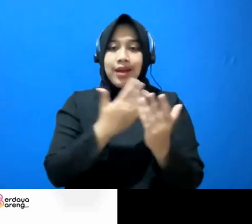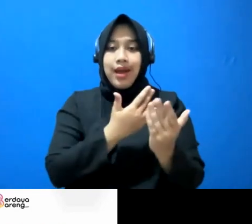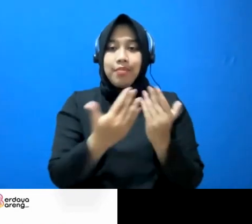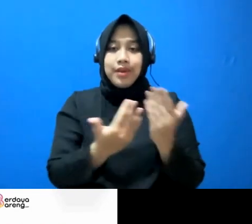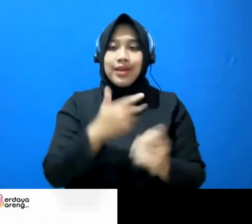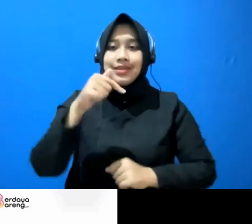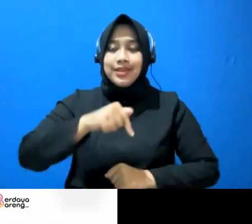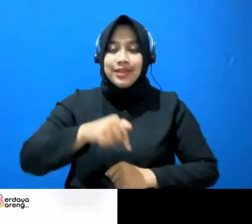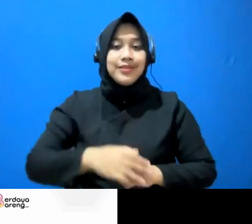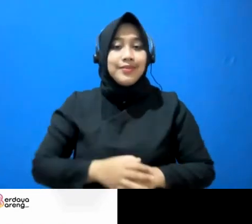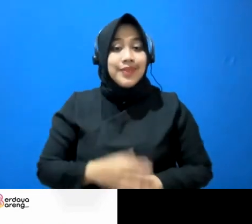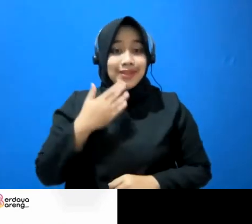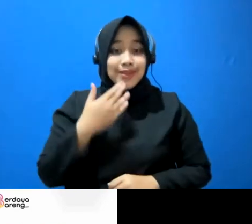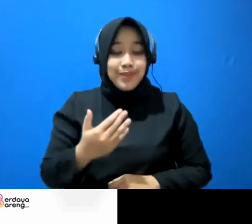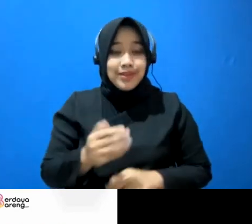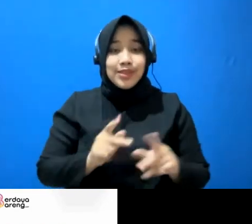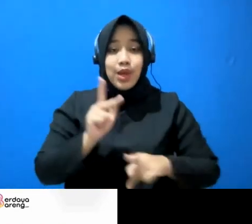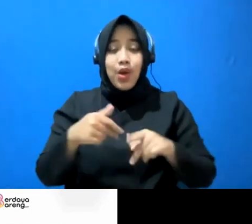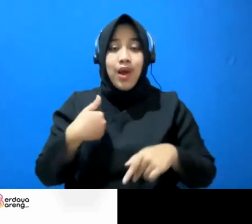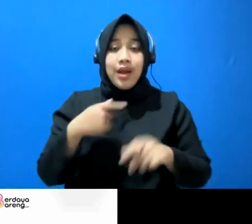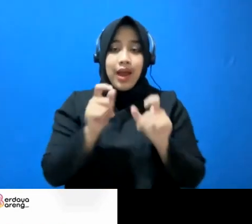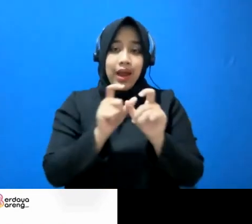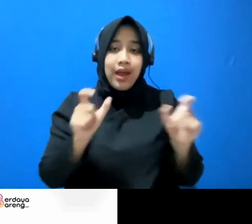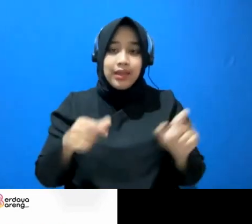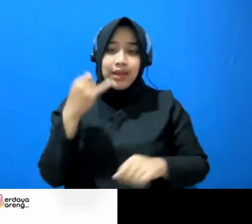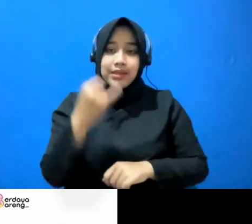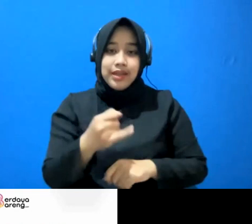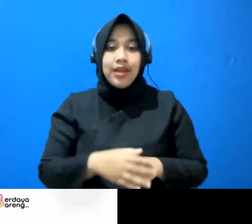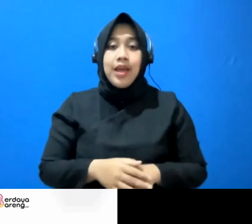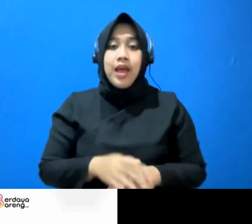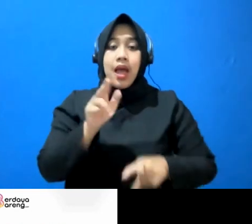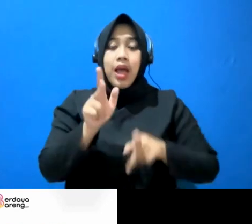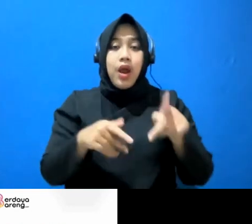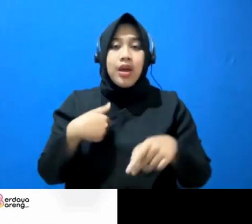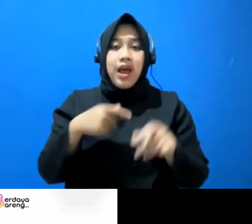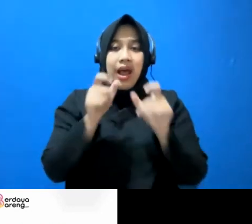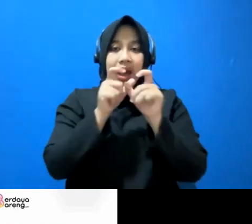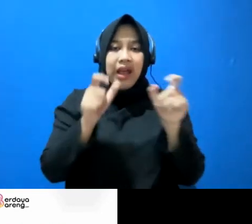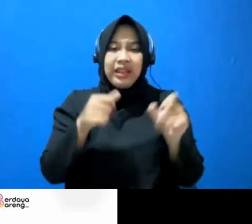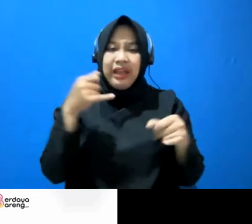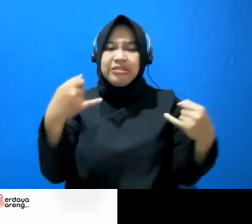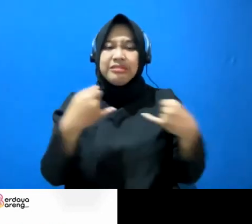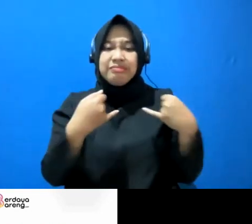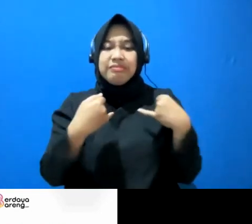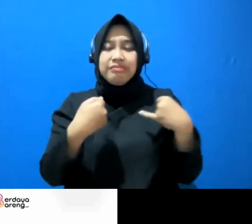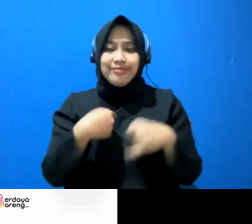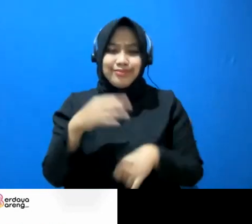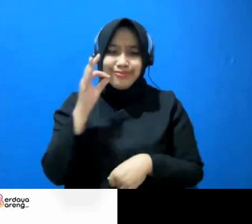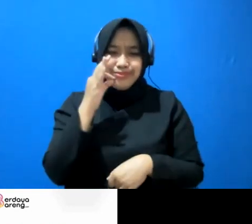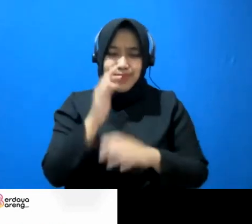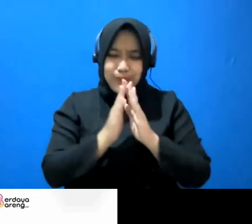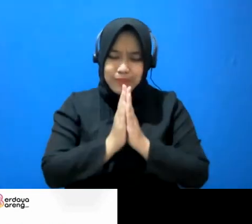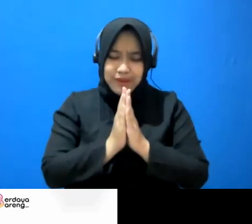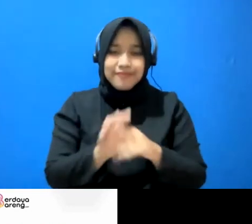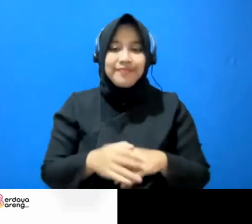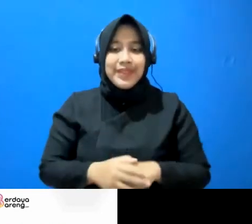terima kasih kalau ada keliru kata kalau ada salah ucap saya mohon maaf terima kasih